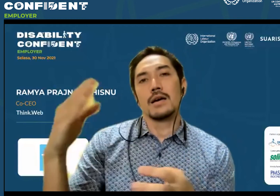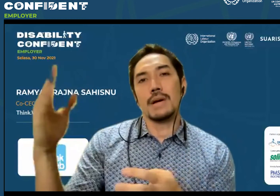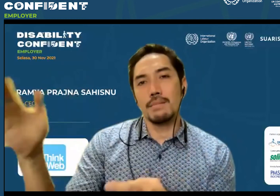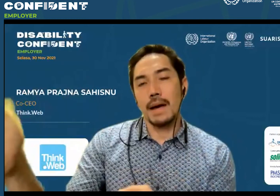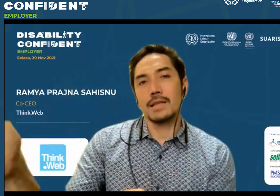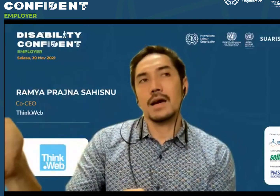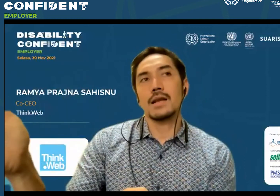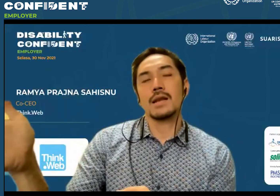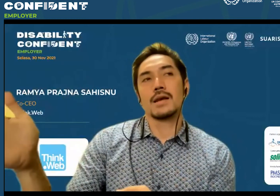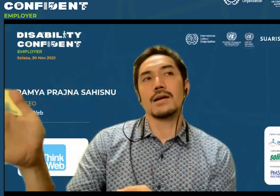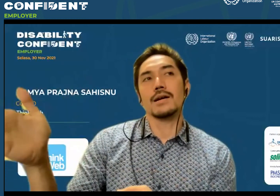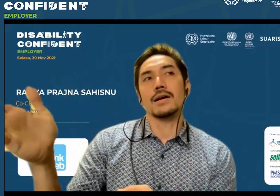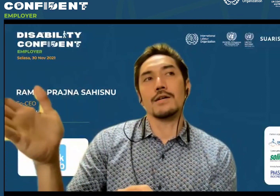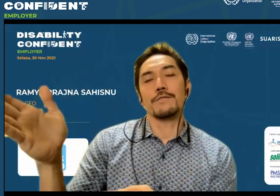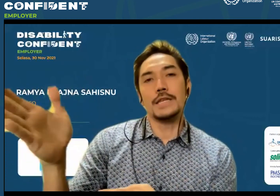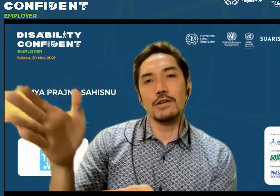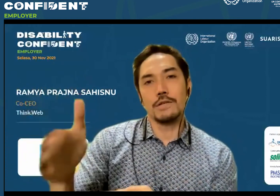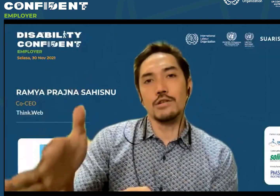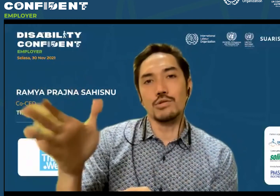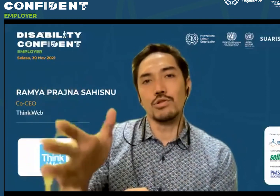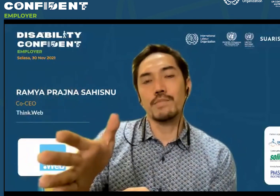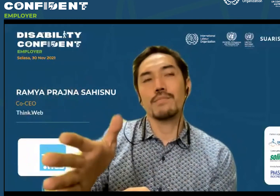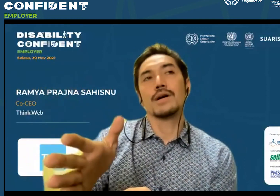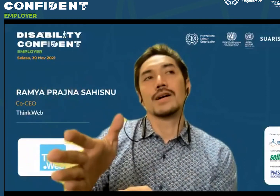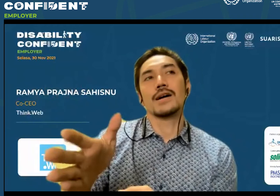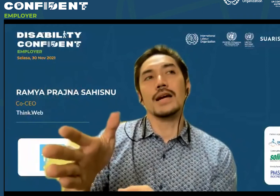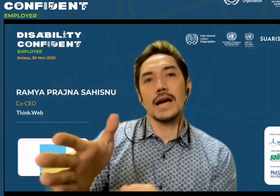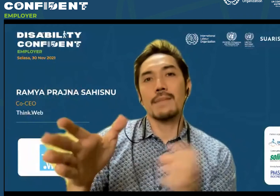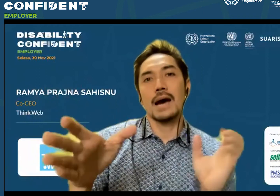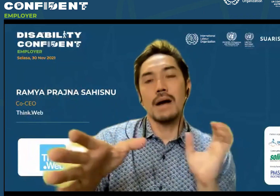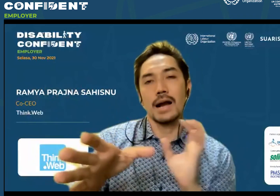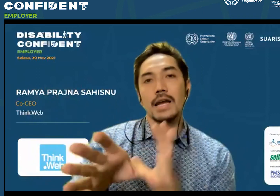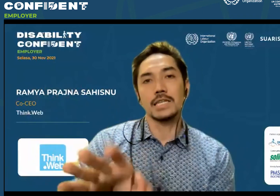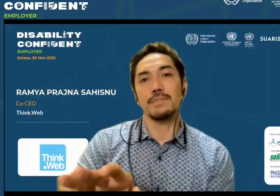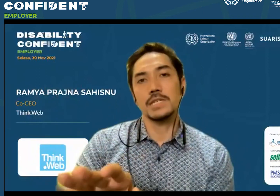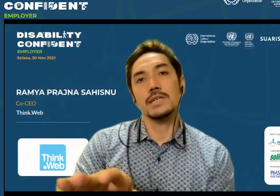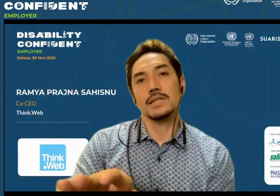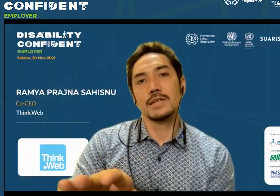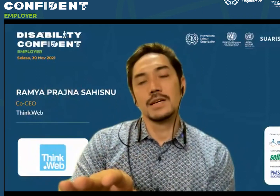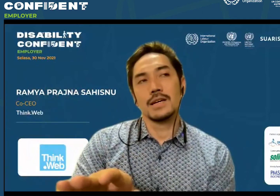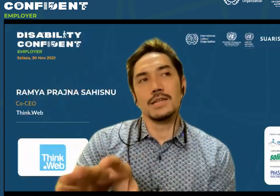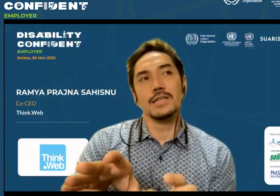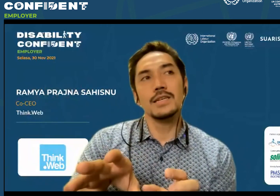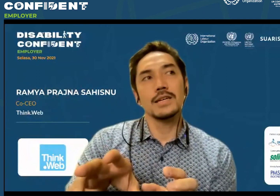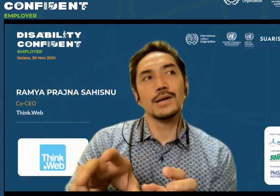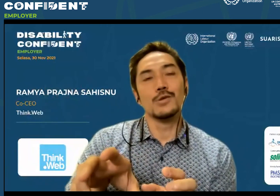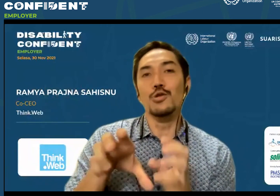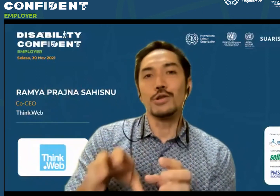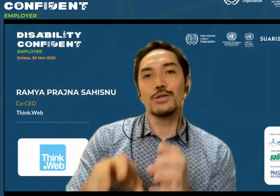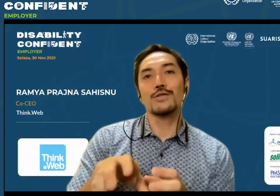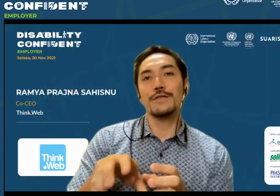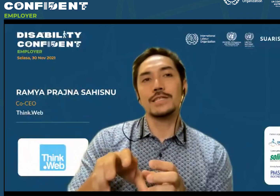menempatkan video-video YouTube dengan menambahkan deskripsi. Jadi